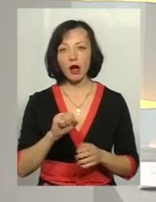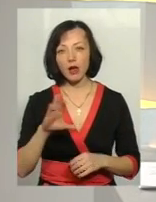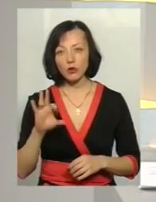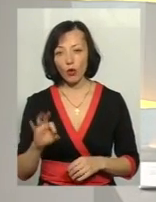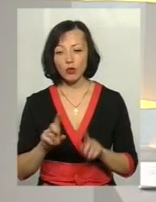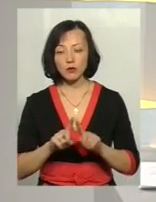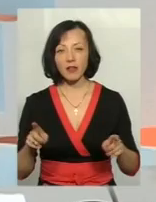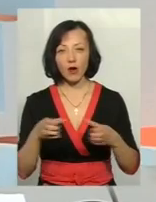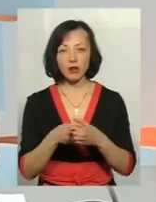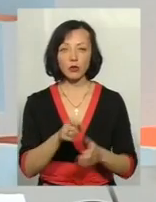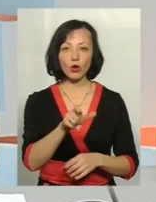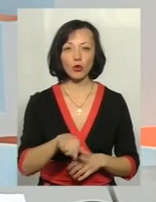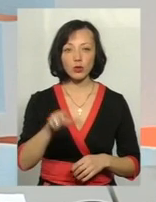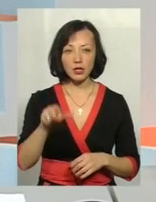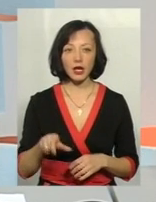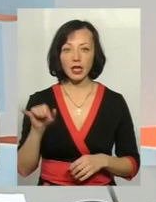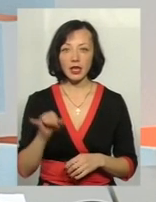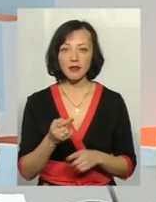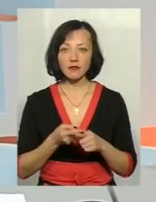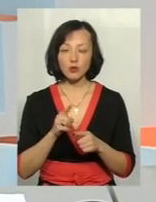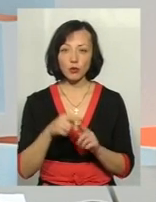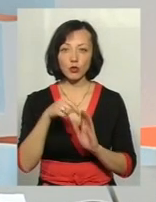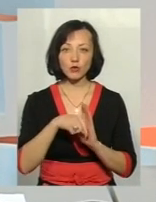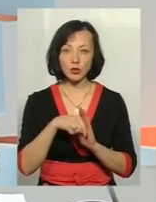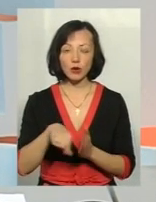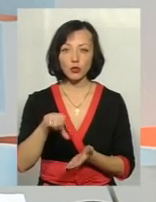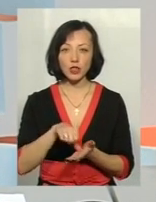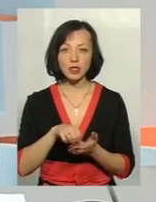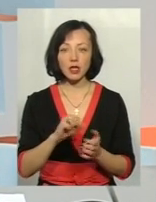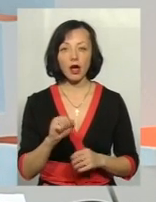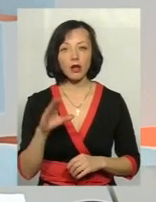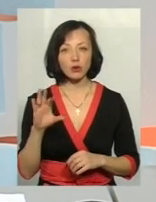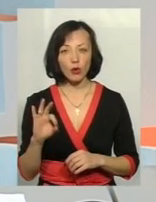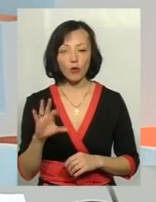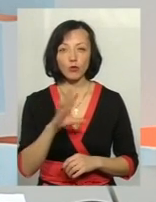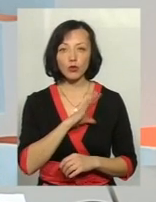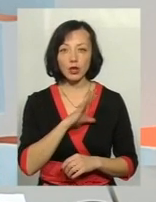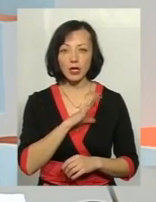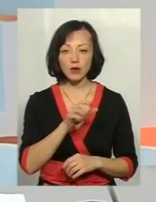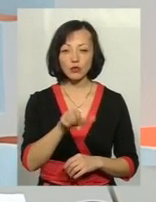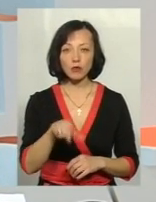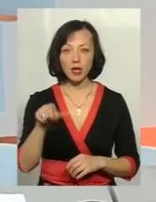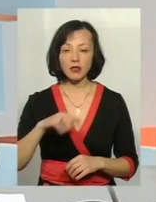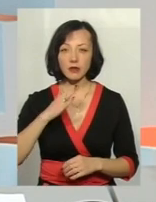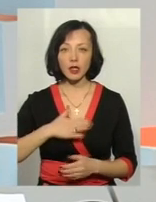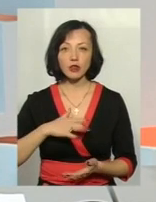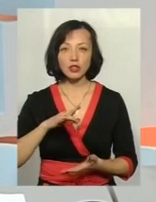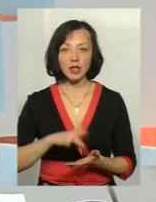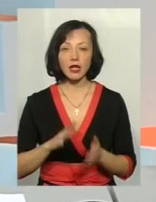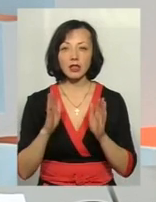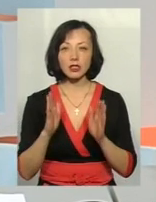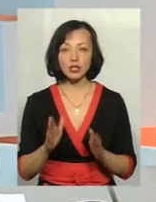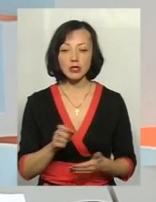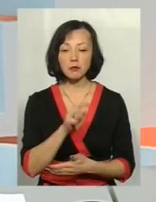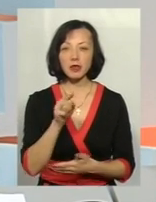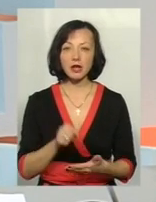особливу категорію людей. І в цьому сенсі учасники АТО були суб'єктами наших центрів лише з